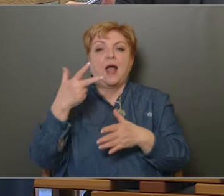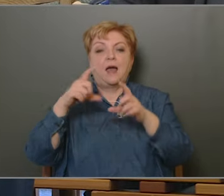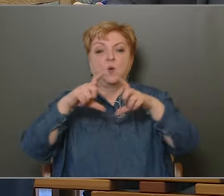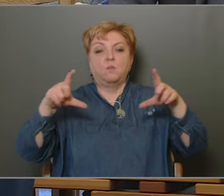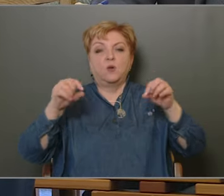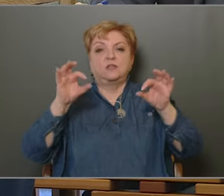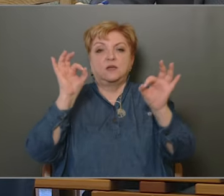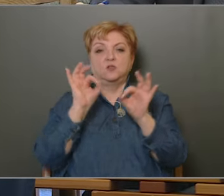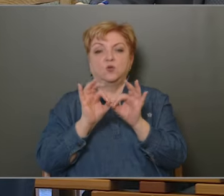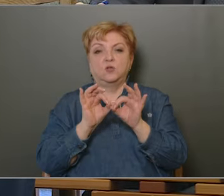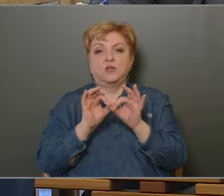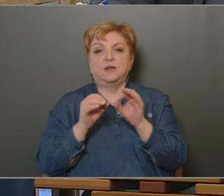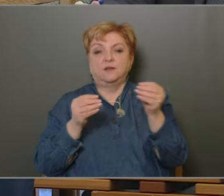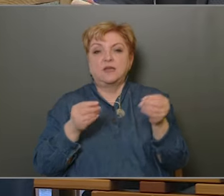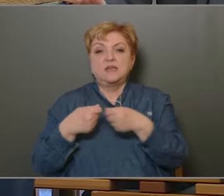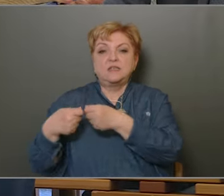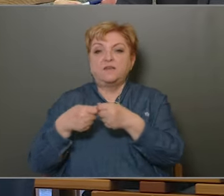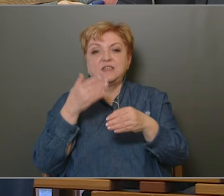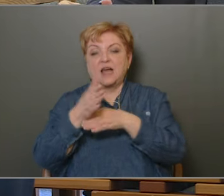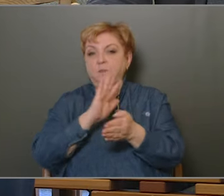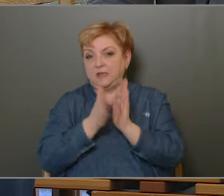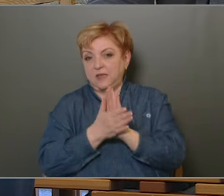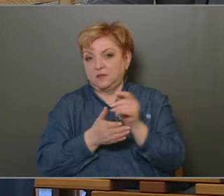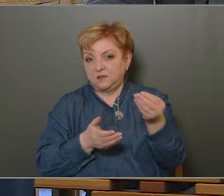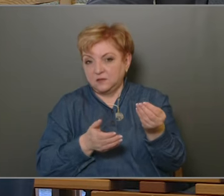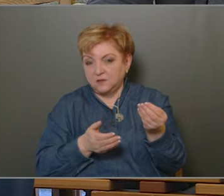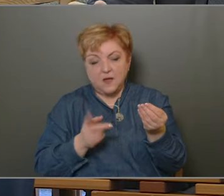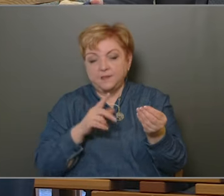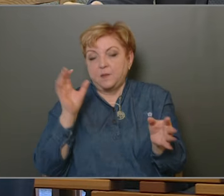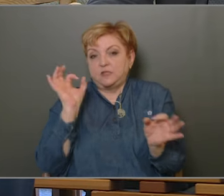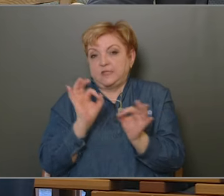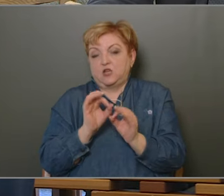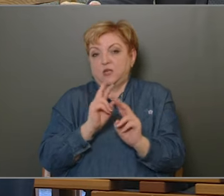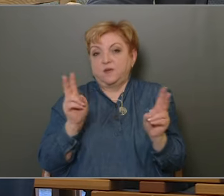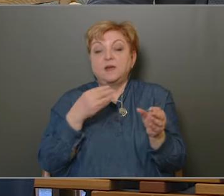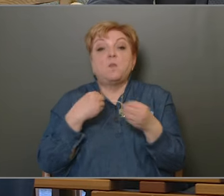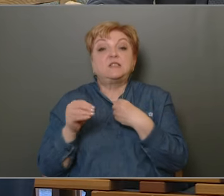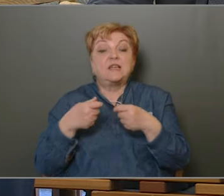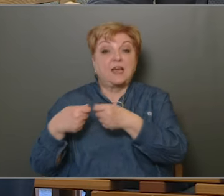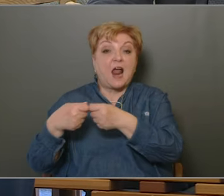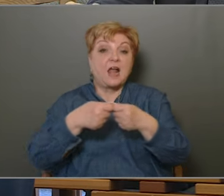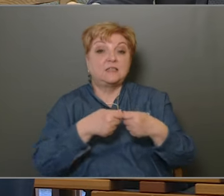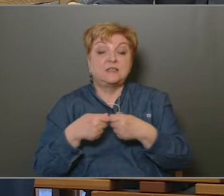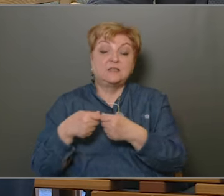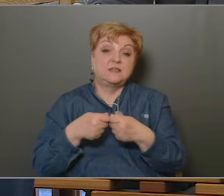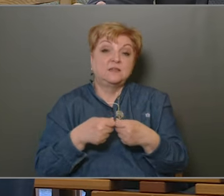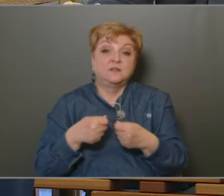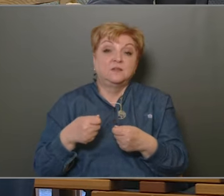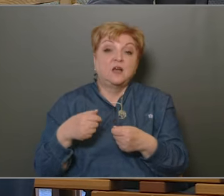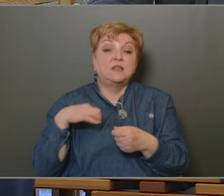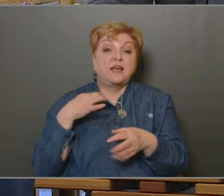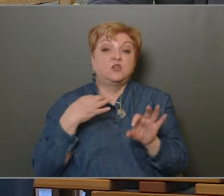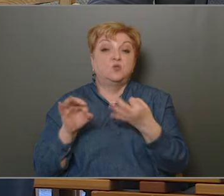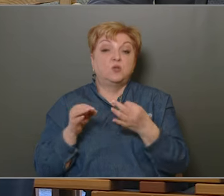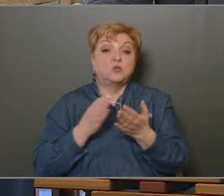baritékos történet, az egyik az, hogy szervezz át mindent. Na most nem az az eset van. Tehát nem azért kell átszervezni az egészségügyi szolgálatot,